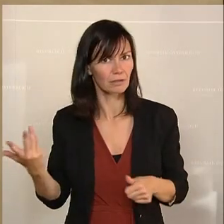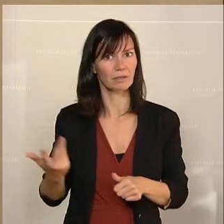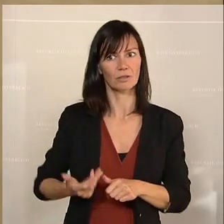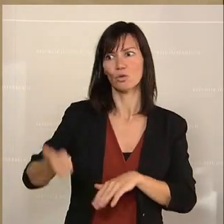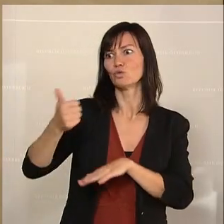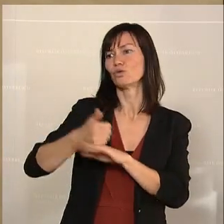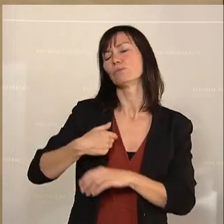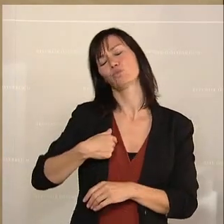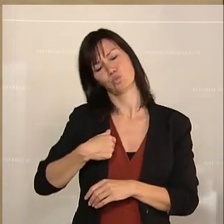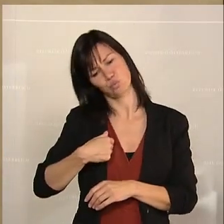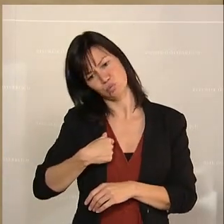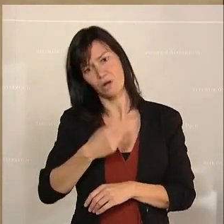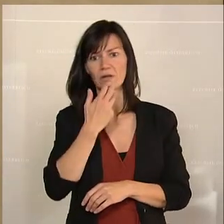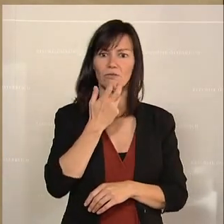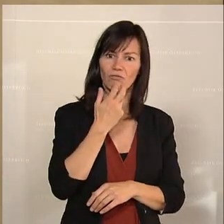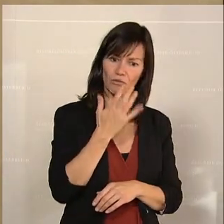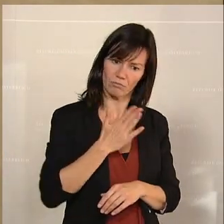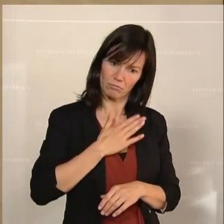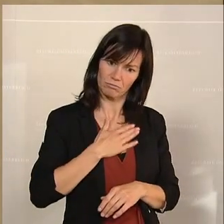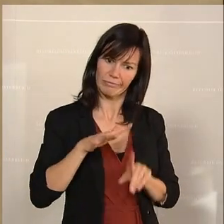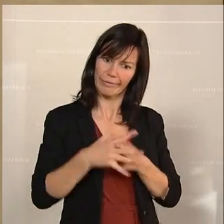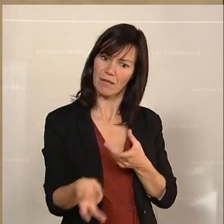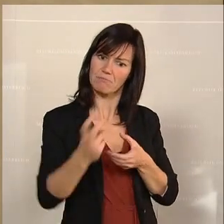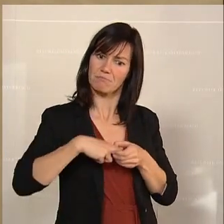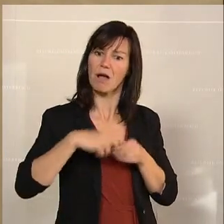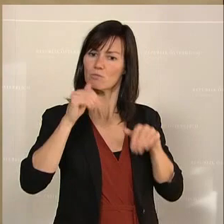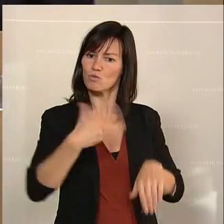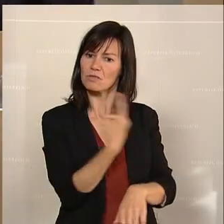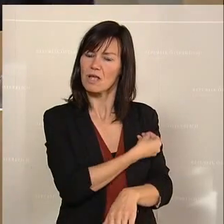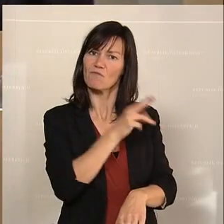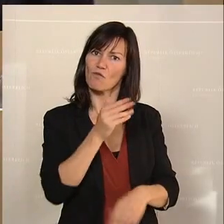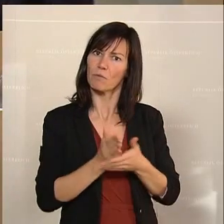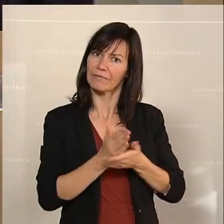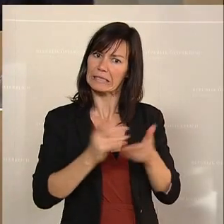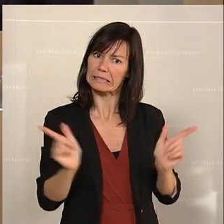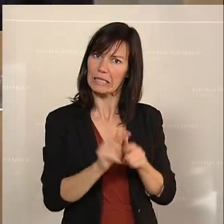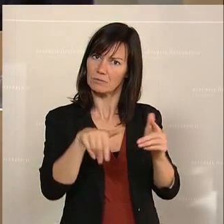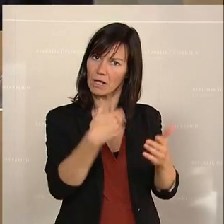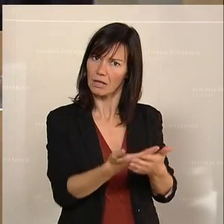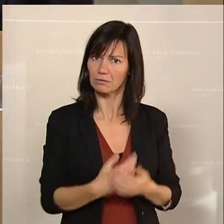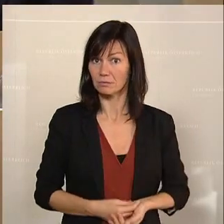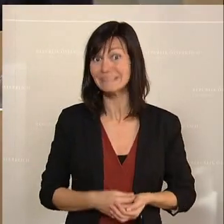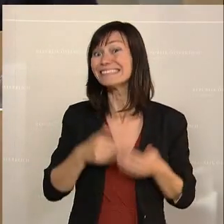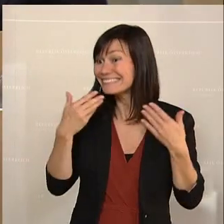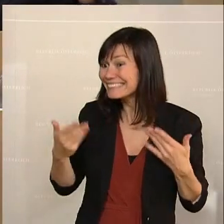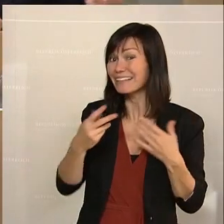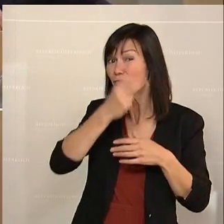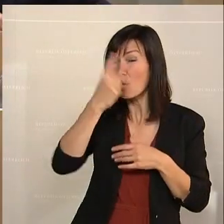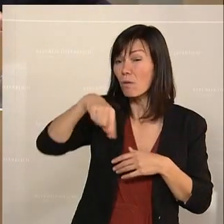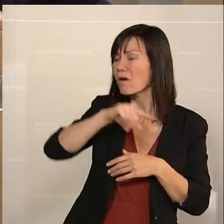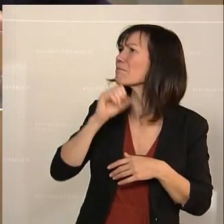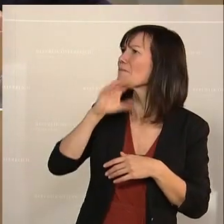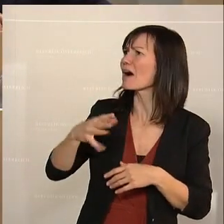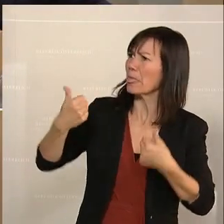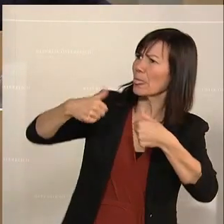naja, bei uns muss schon geimpft sein, wir sind ein Dienstleistungsbetrieb. Und genau diesen Druck, den wollen die Bürger nicht mehr. Und